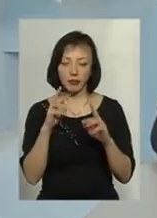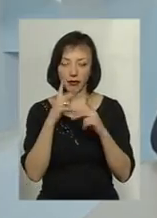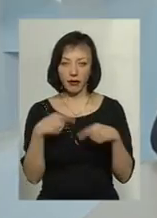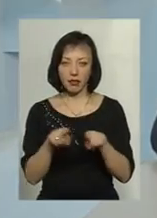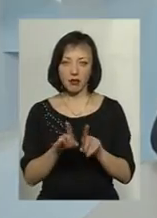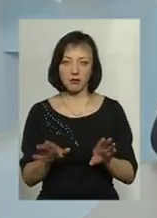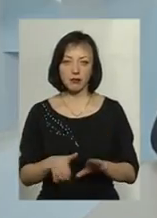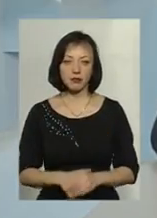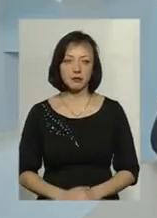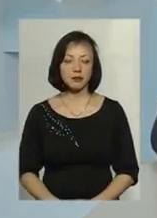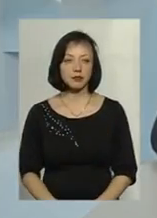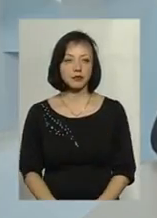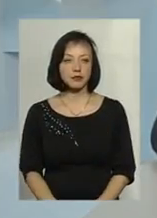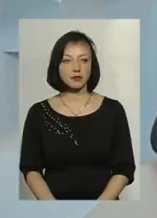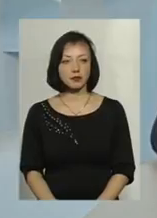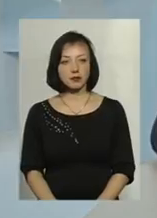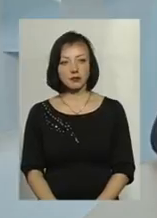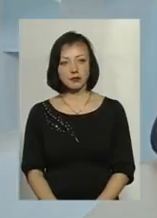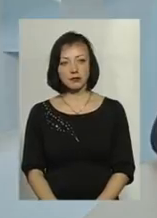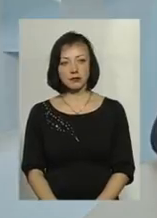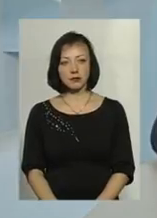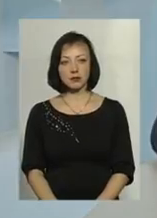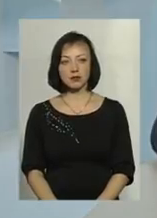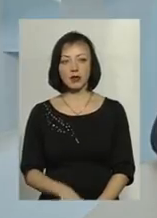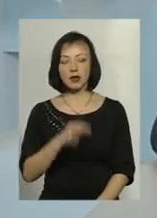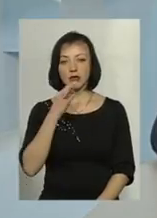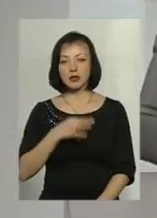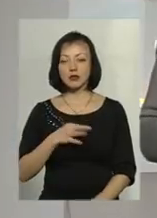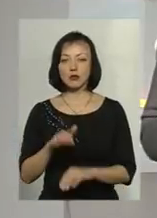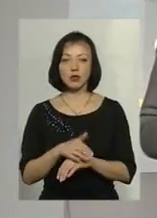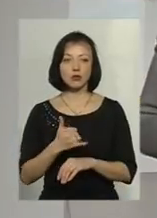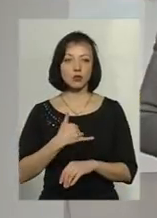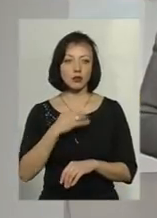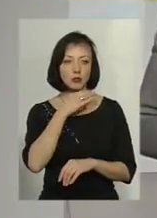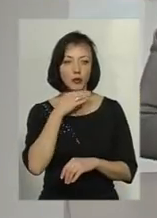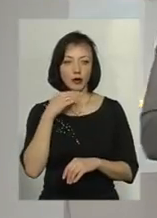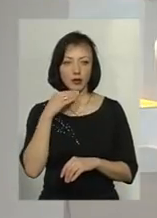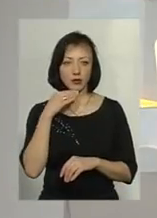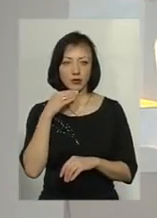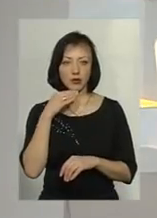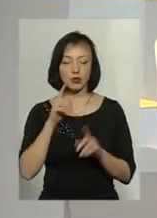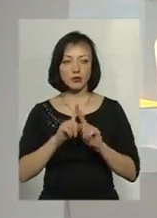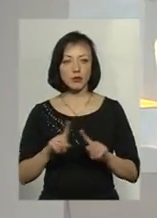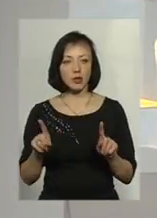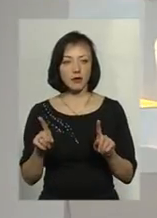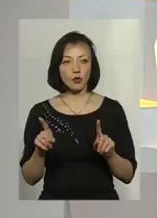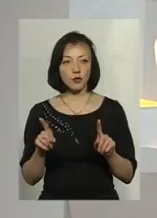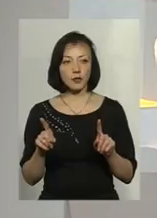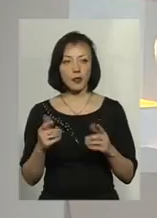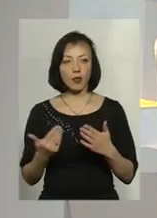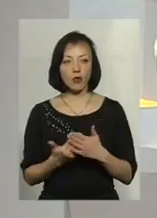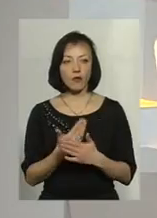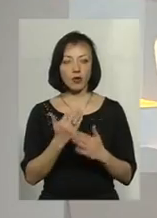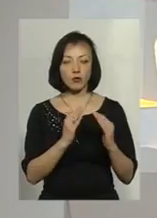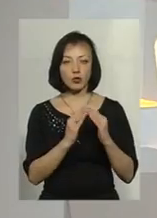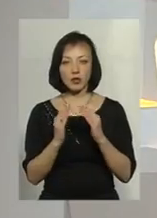яка там причина. Скажіть, будь ласка, в нас багато, особливо в нових